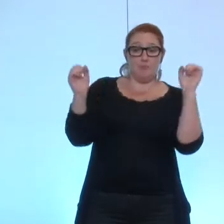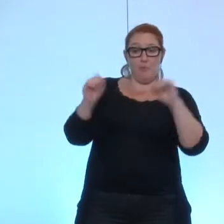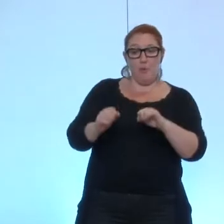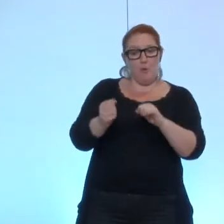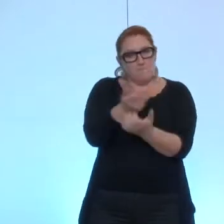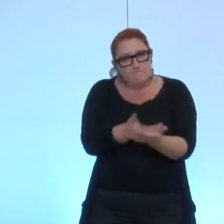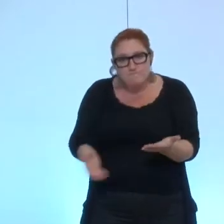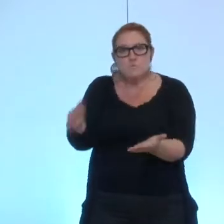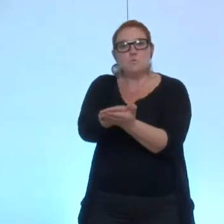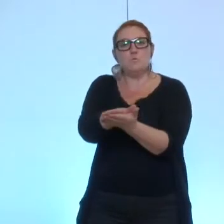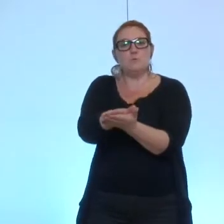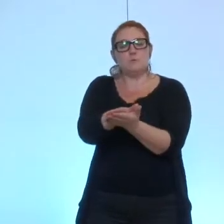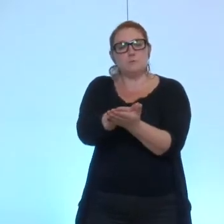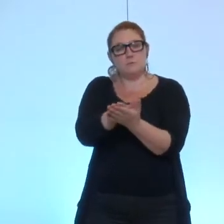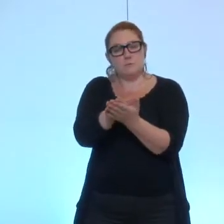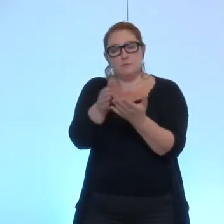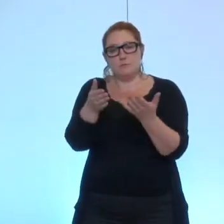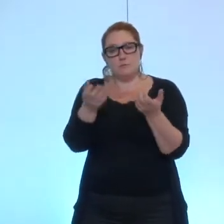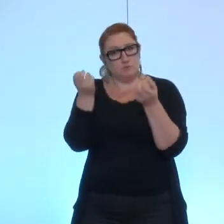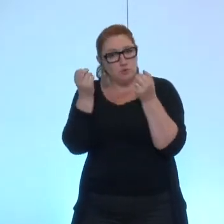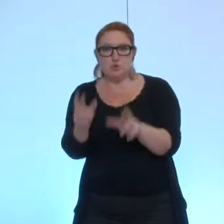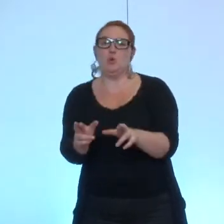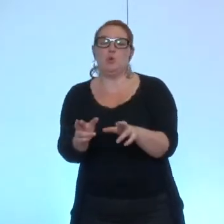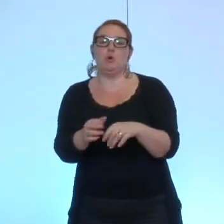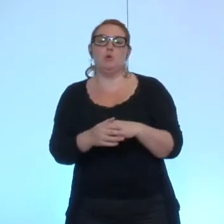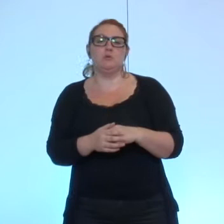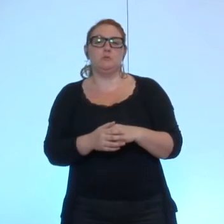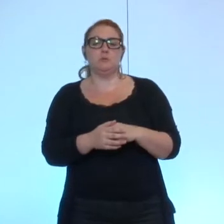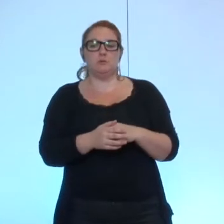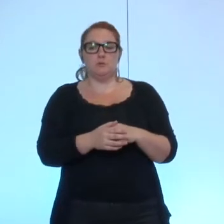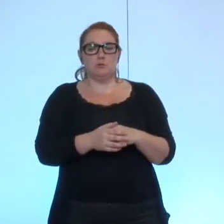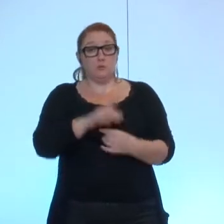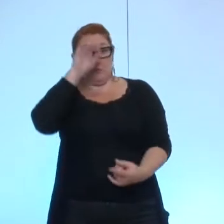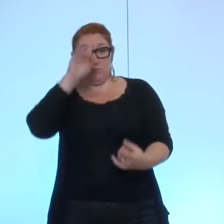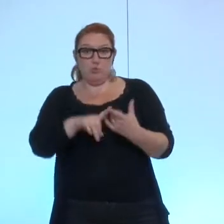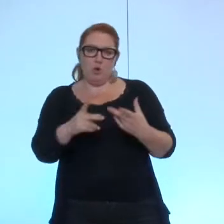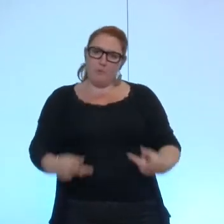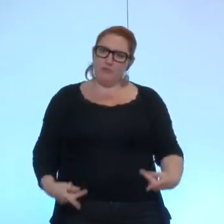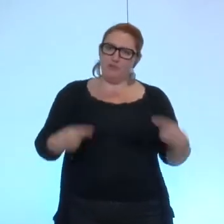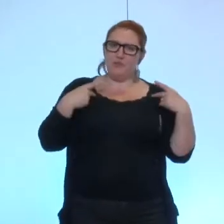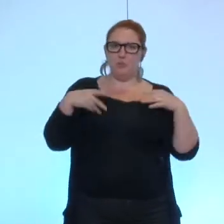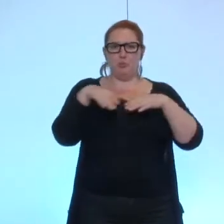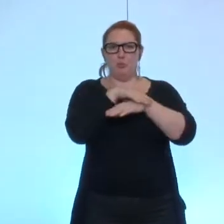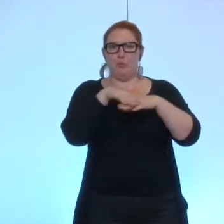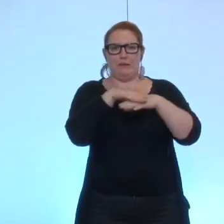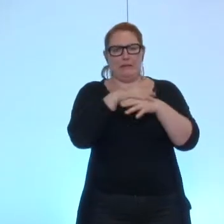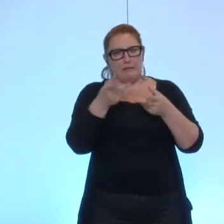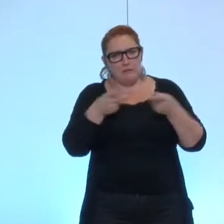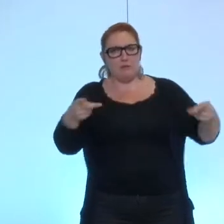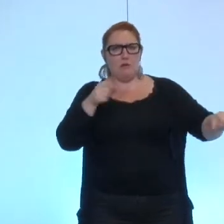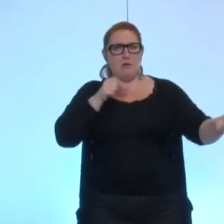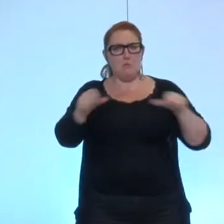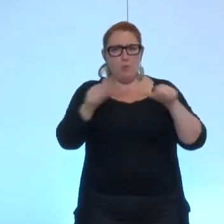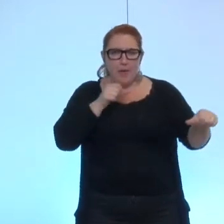personnes, pour justement moderniser la vie publique et permettre que l